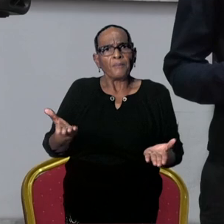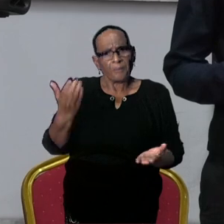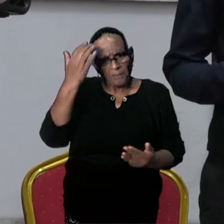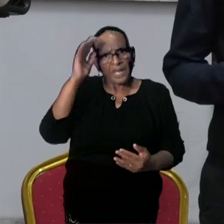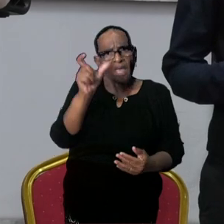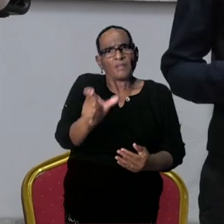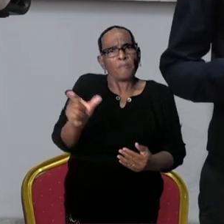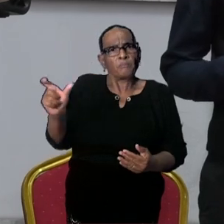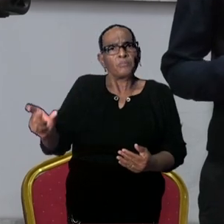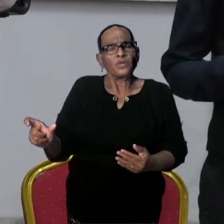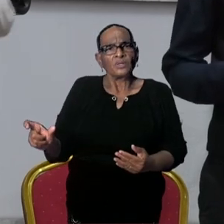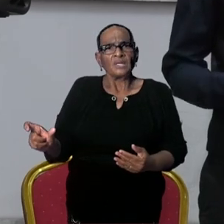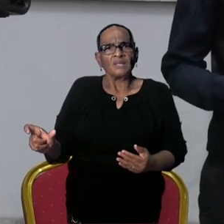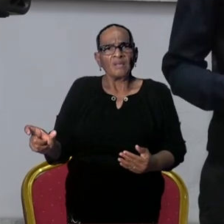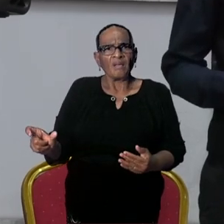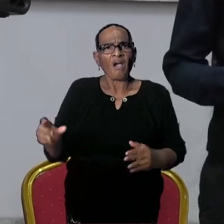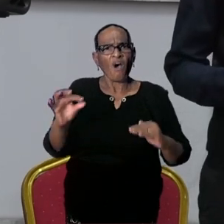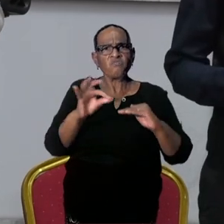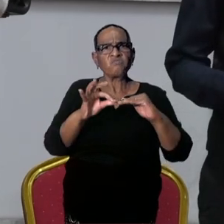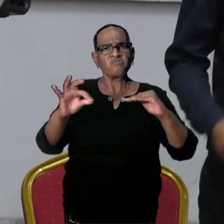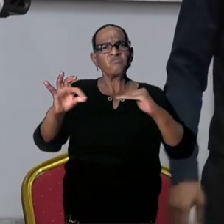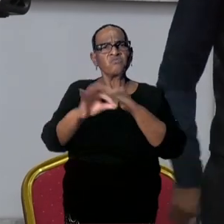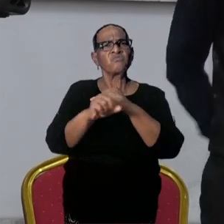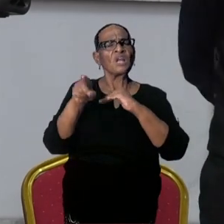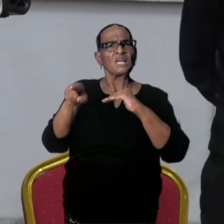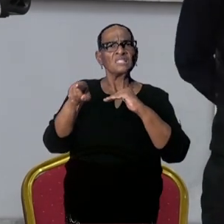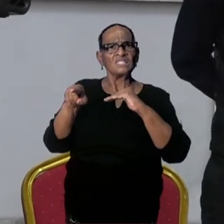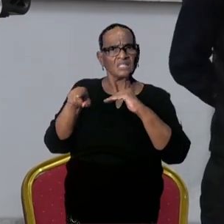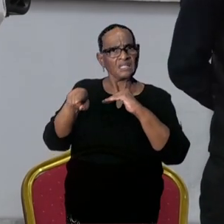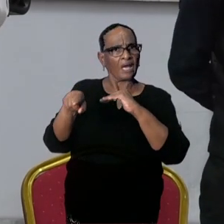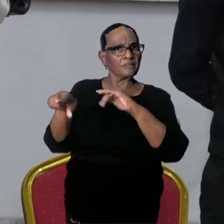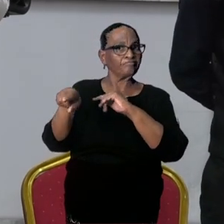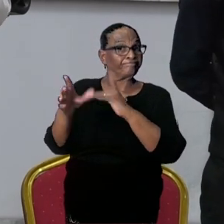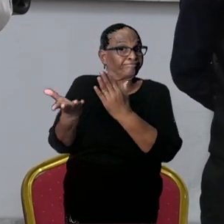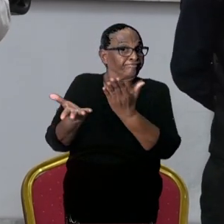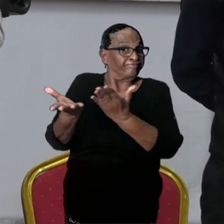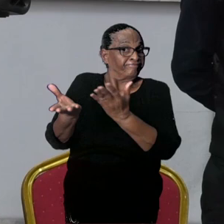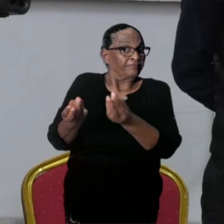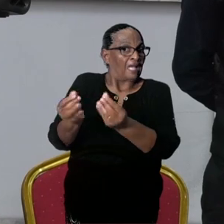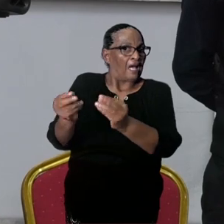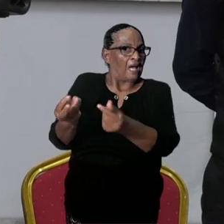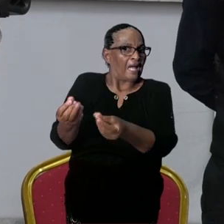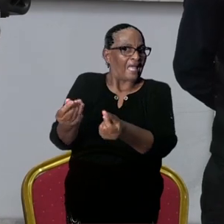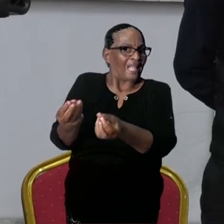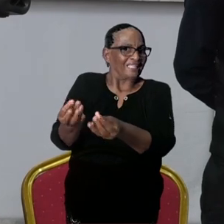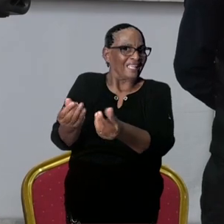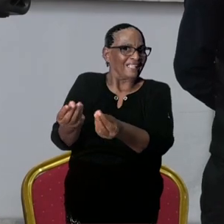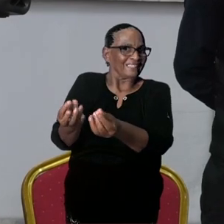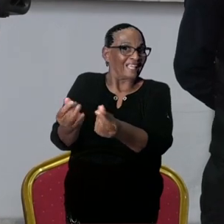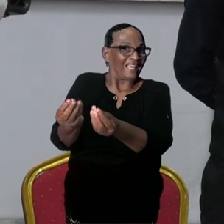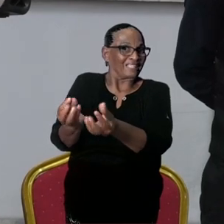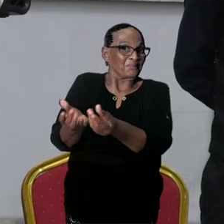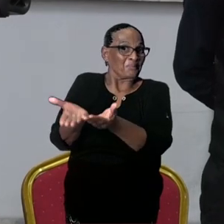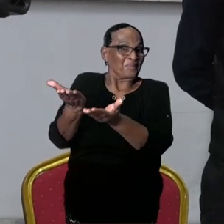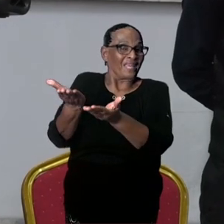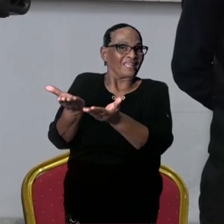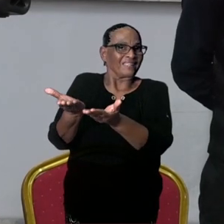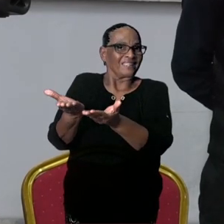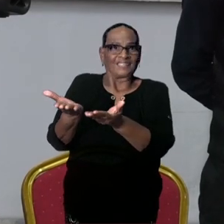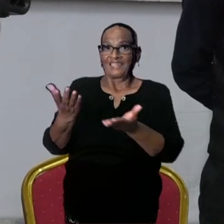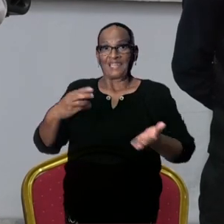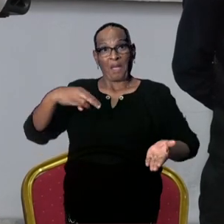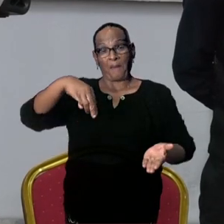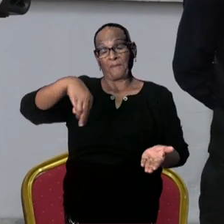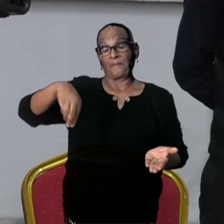de vertegenwoordiger van de prefect in Frans-Guyana. Dat er iets daar gaande is, is een moneymaking business geworden. Toppers van het land wonen in